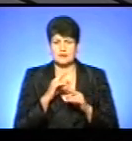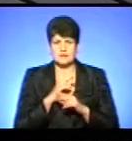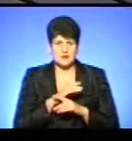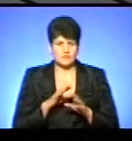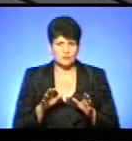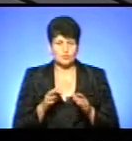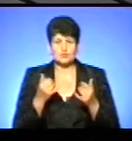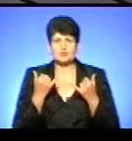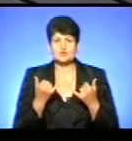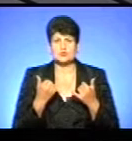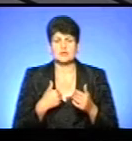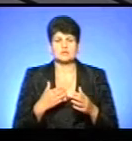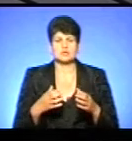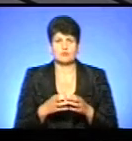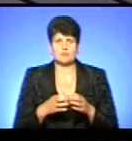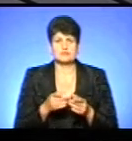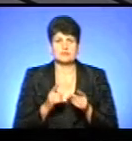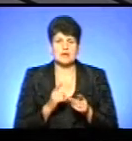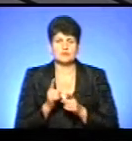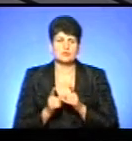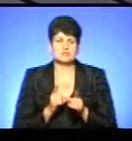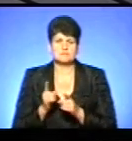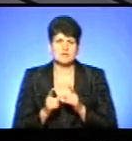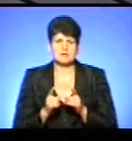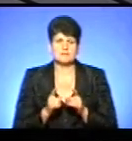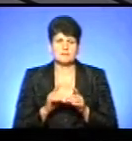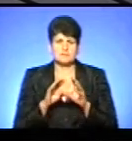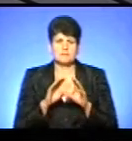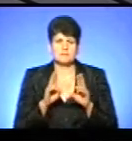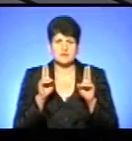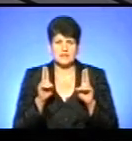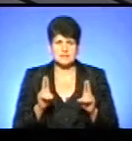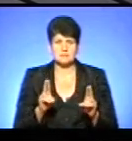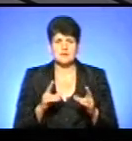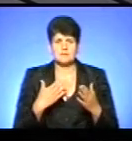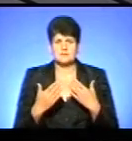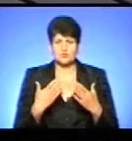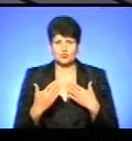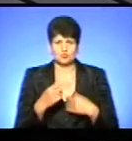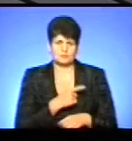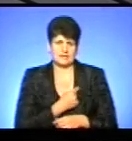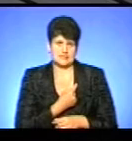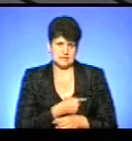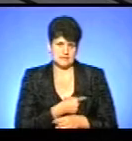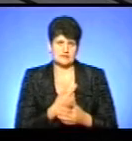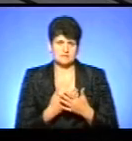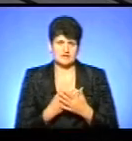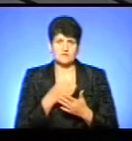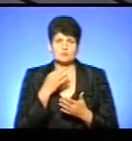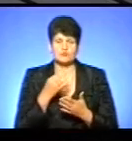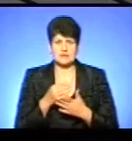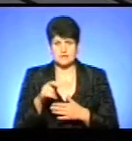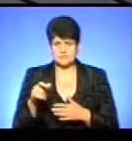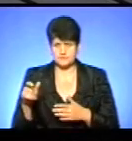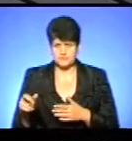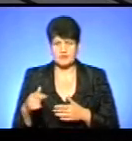сьогодні наша команда реально змінює принципи підходу до медицини. Саме відповідальність пацієнта.